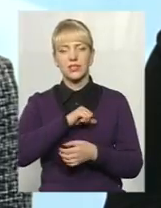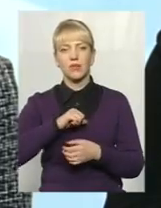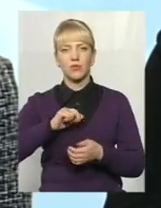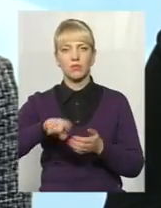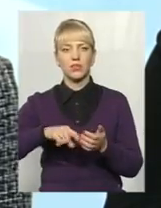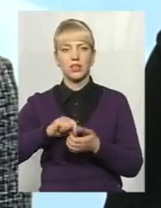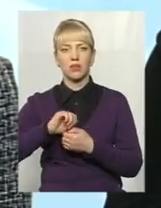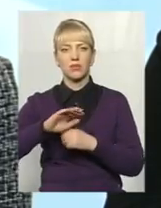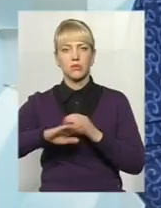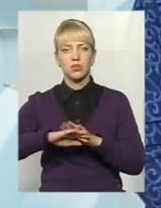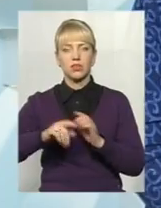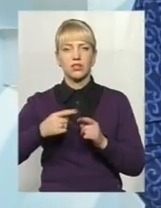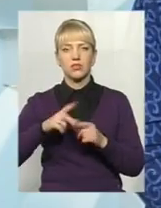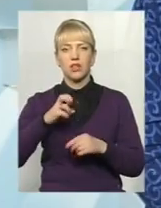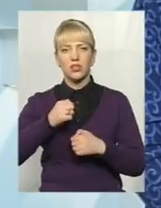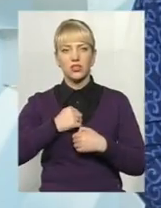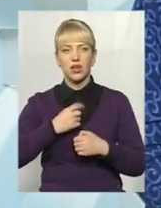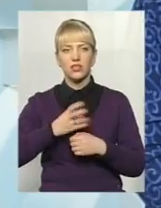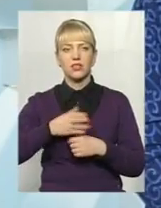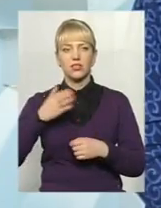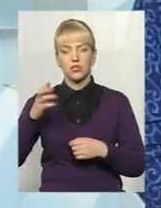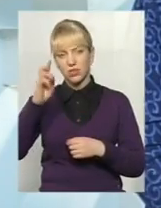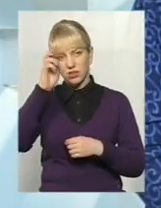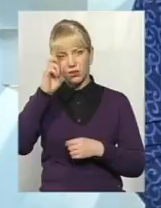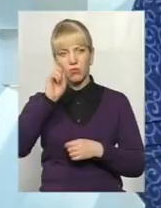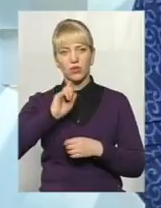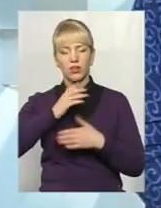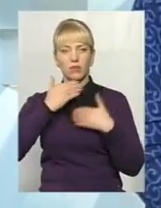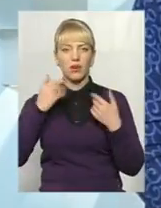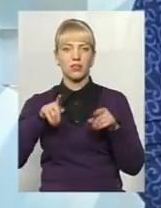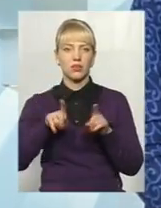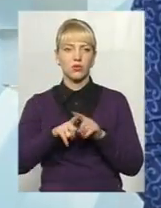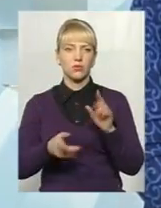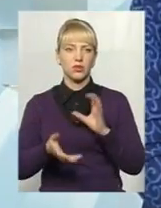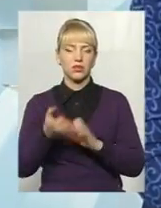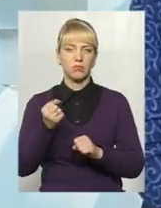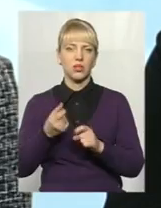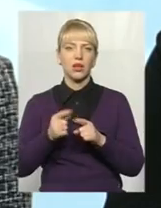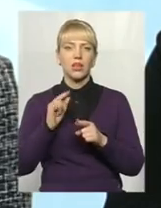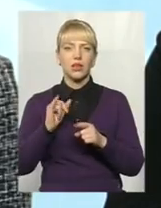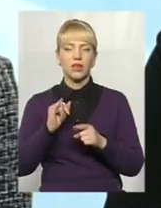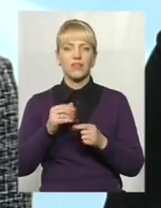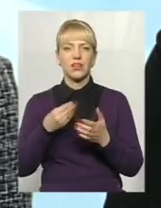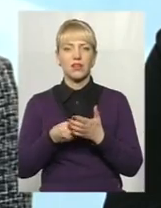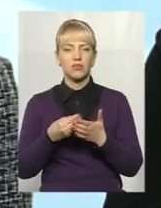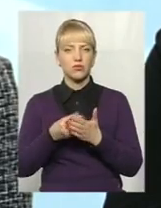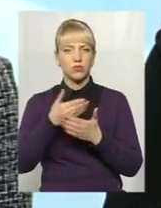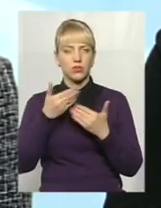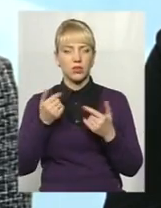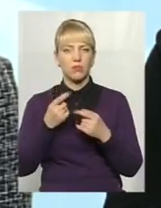'янеця Подільського. Але, на жаль, за сторони держави поки що немає такої підтримки, особливо фінансової, для допомоги,